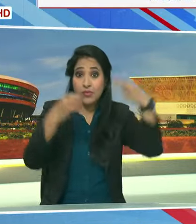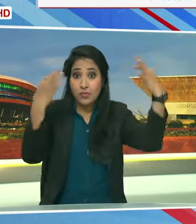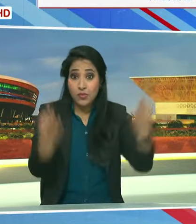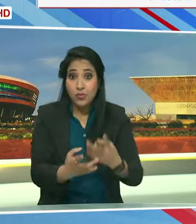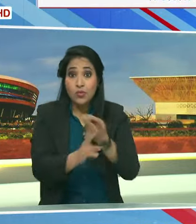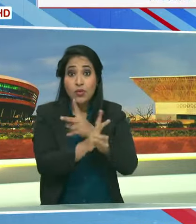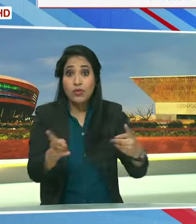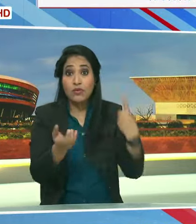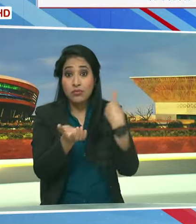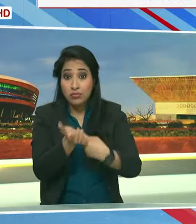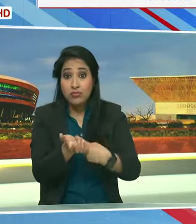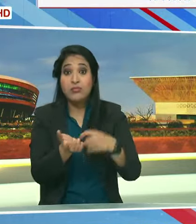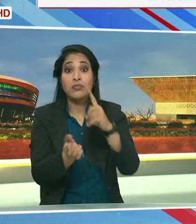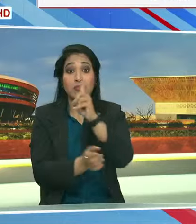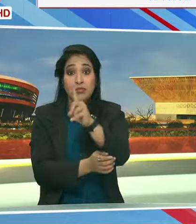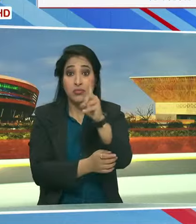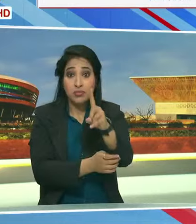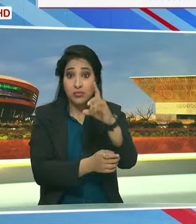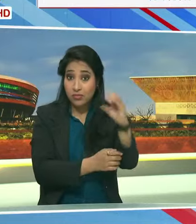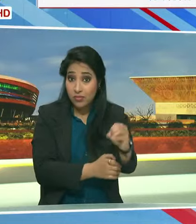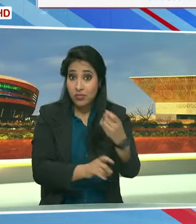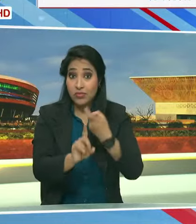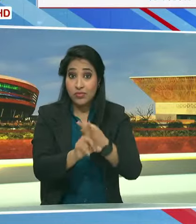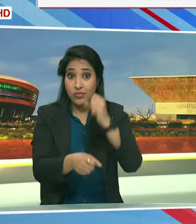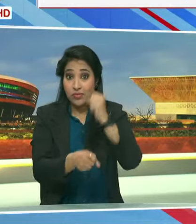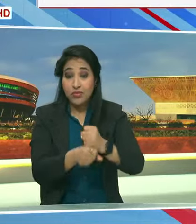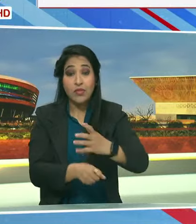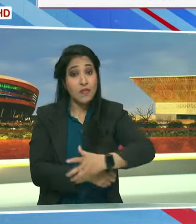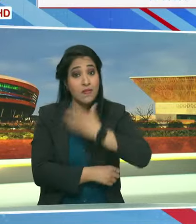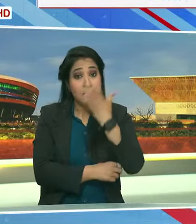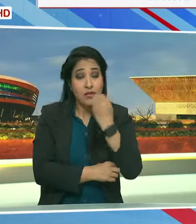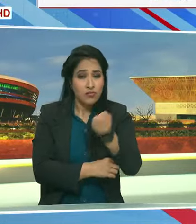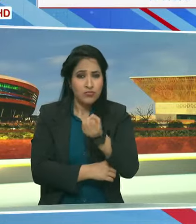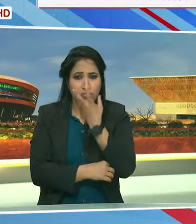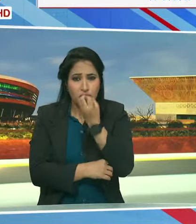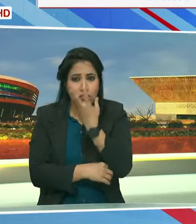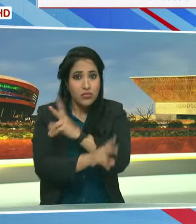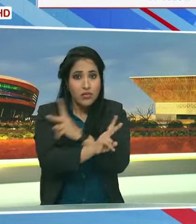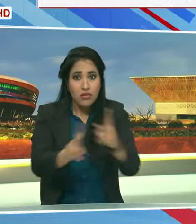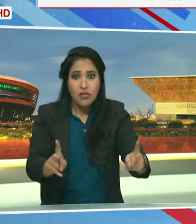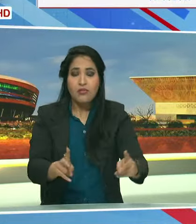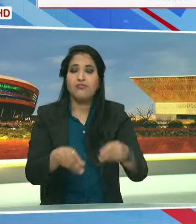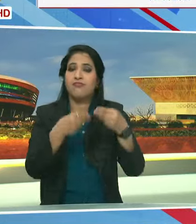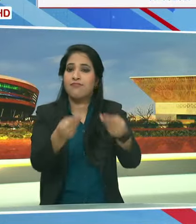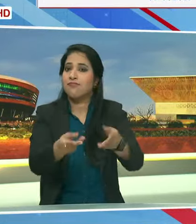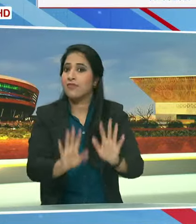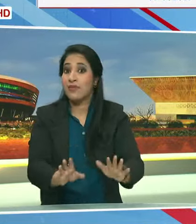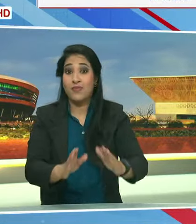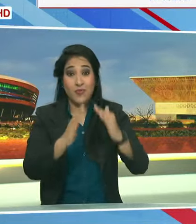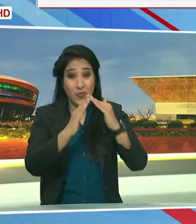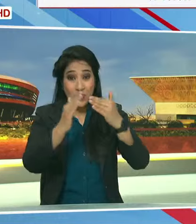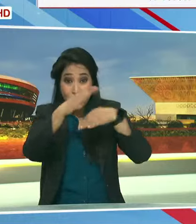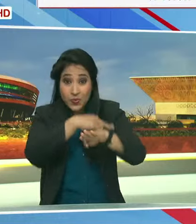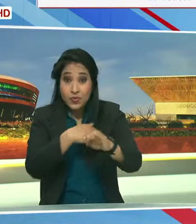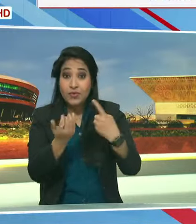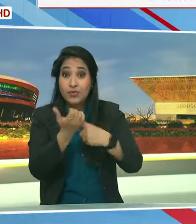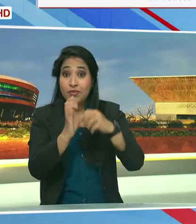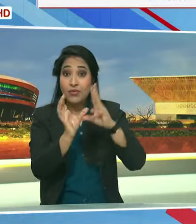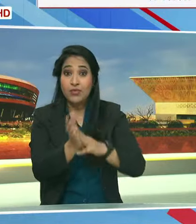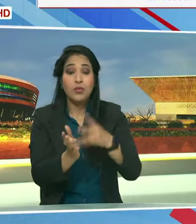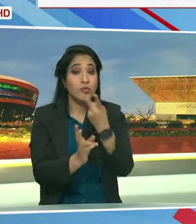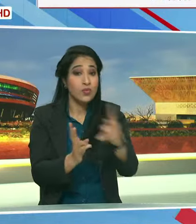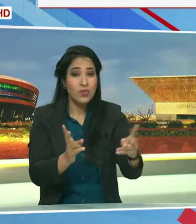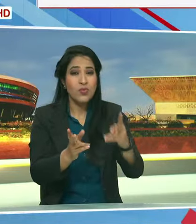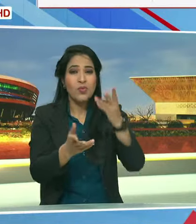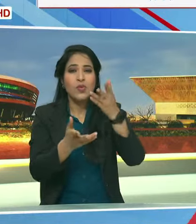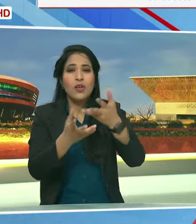रजद्विग्रह का 110 किलो फल और फूलों से अधिवास हुआ गर्ब ग्रह में भग्वान के दोनों